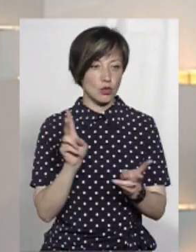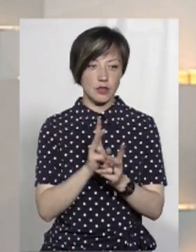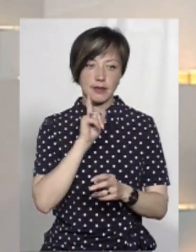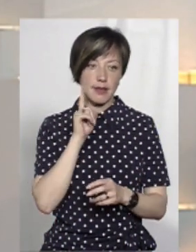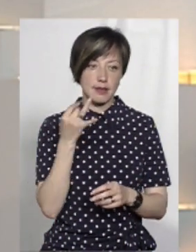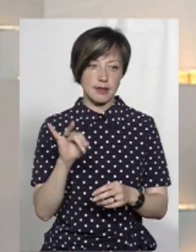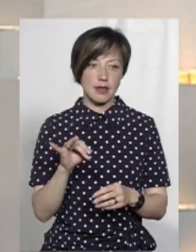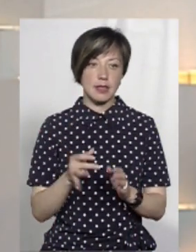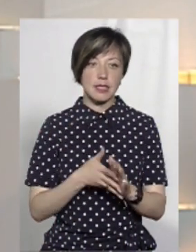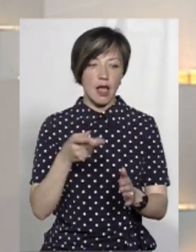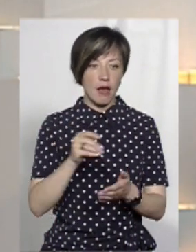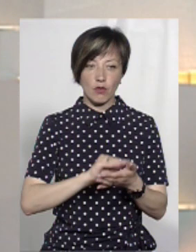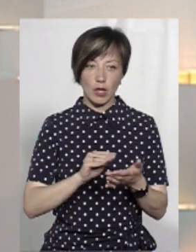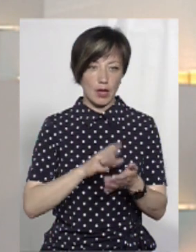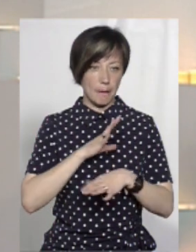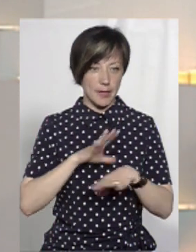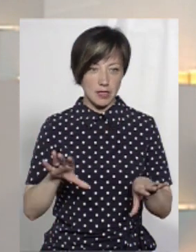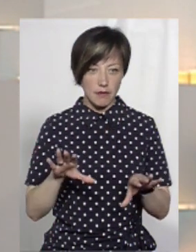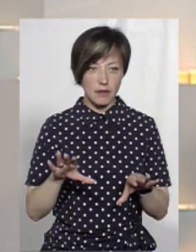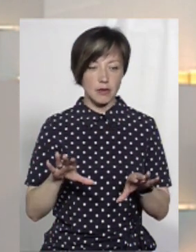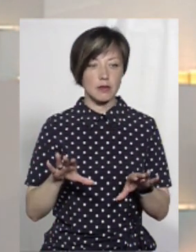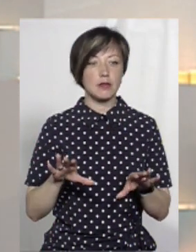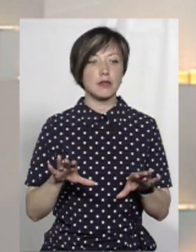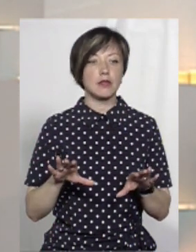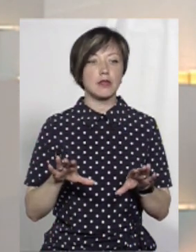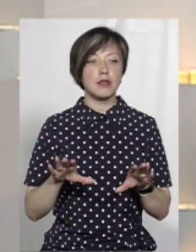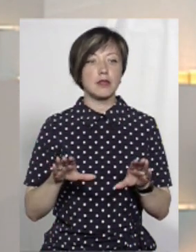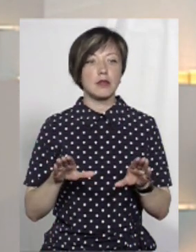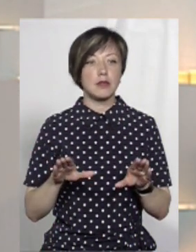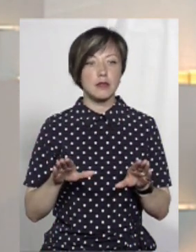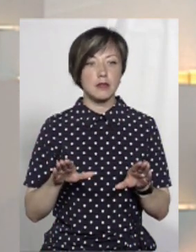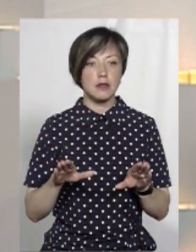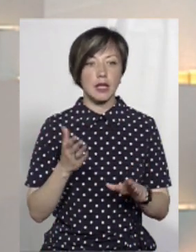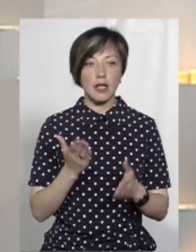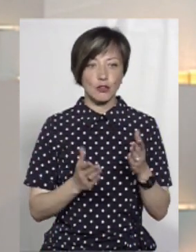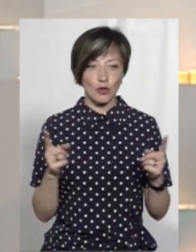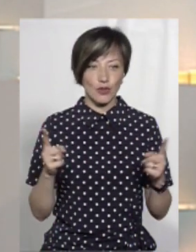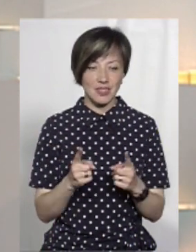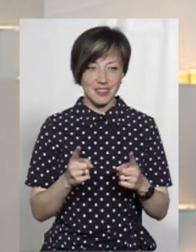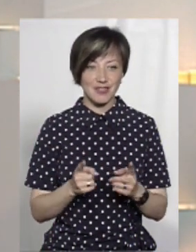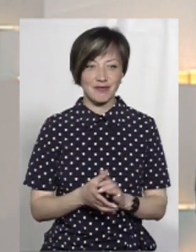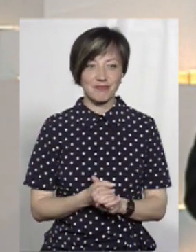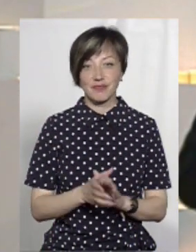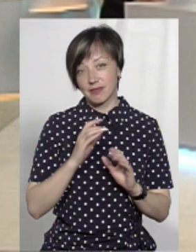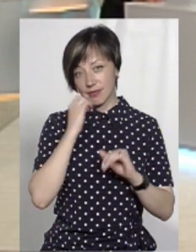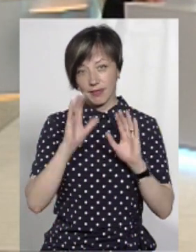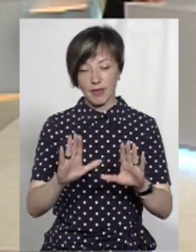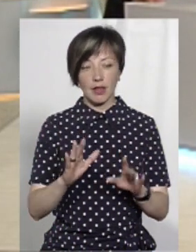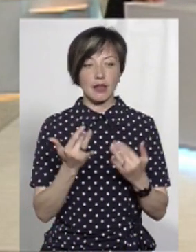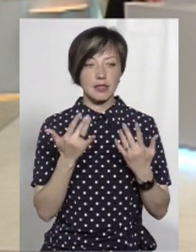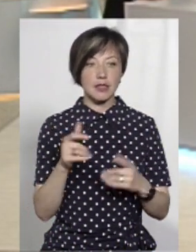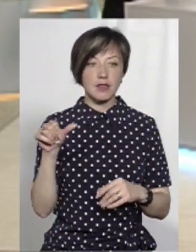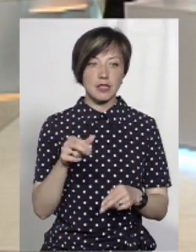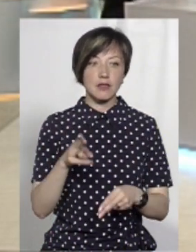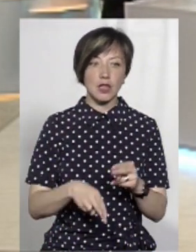Зеленським, заяви я не писав, це якщо лаконічно. Все, дякую, бо лічені